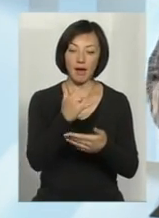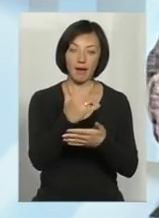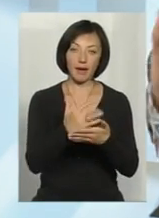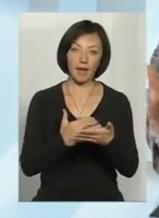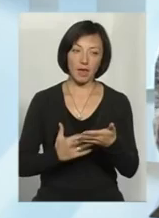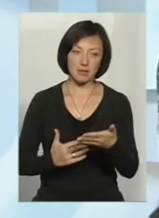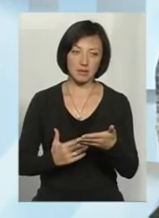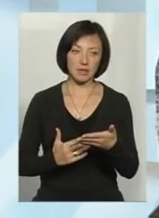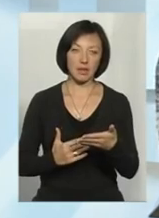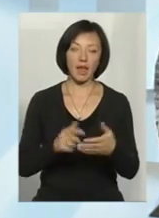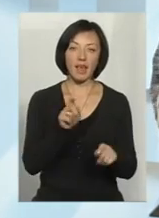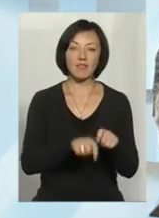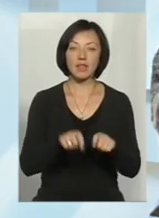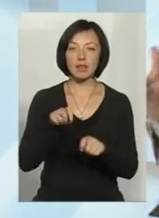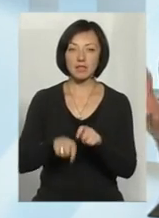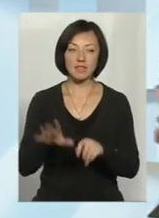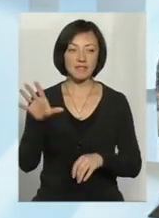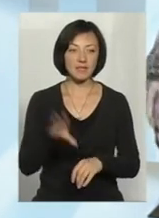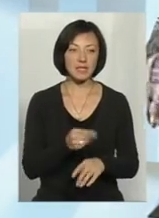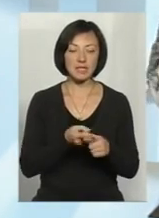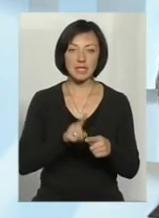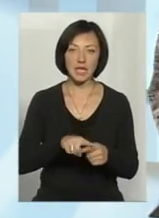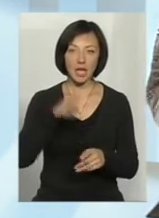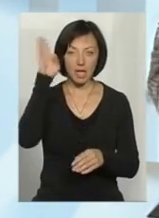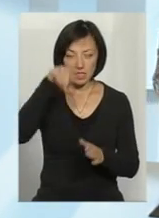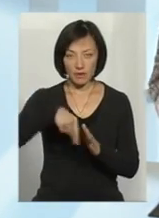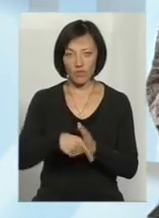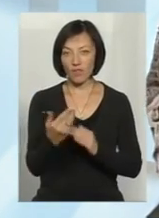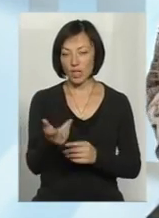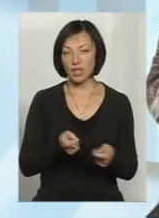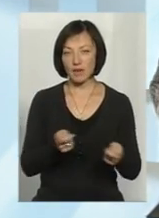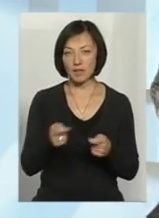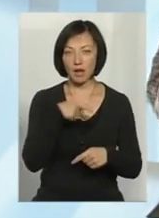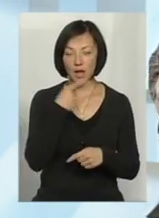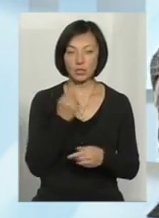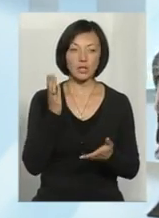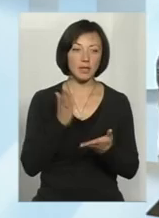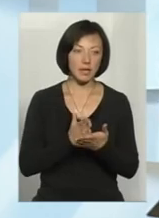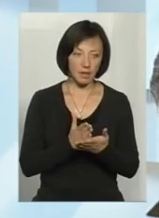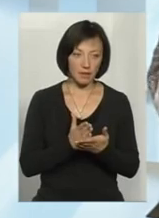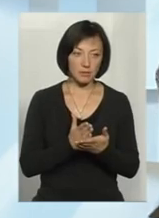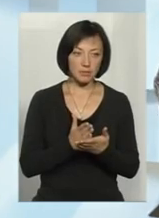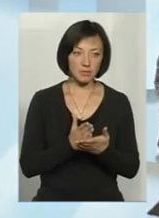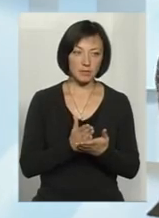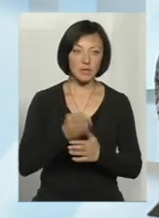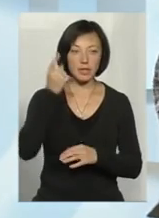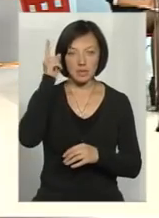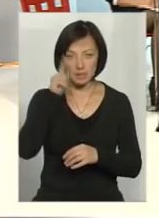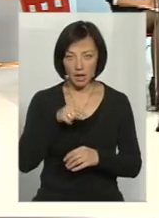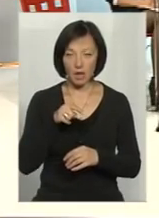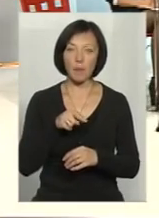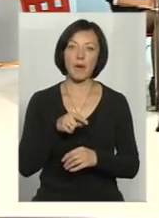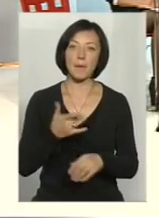інвентаризації всіх цих свердловин? Ваш керівник в сюжеті говорить, є свердловини, знаємо про